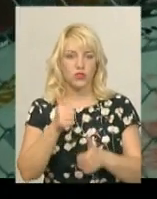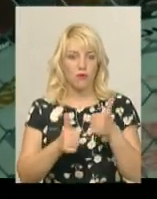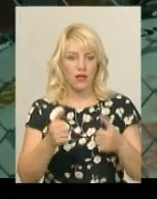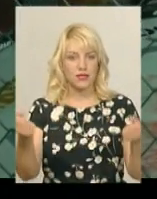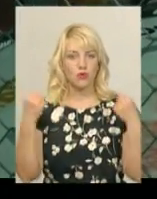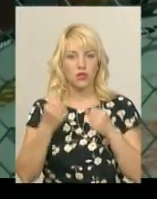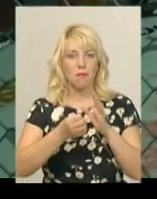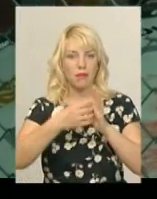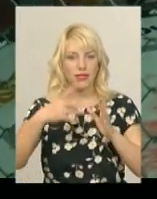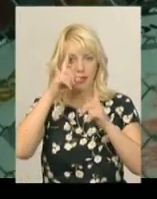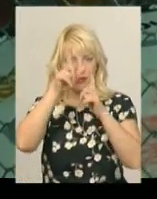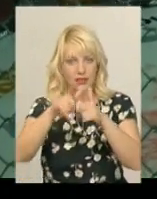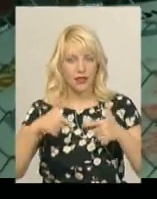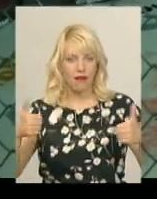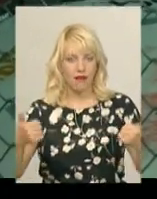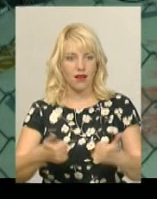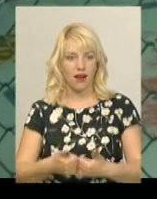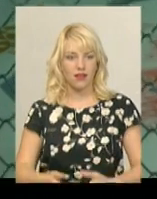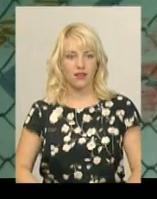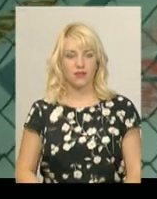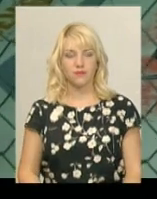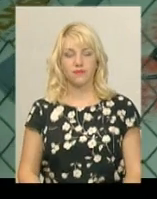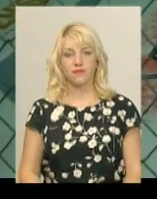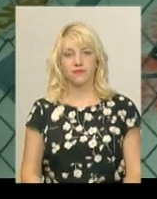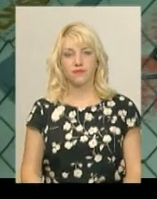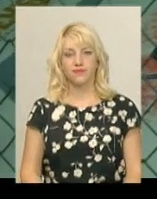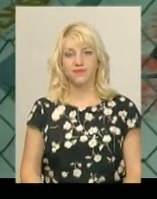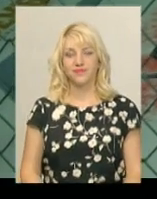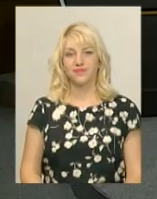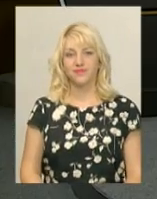країн. Ярослава Антошевська, Юрій Чорний – Новини Поділяцентр.